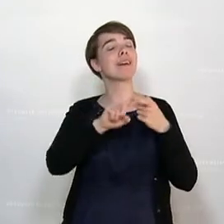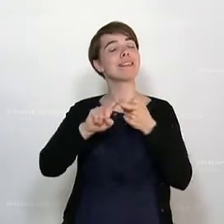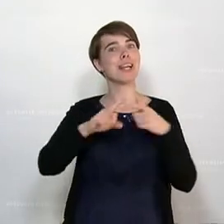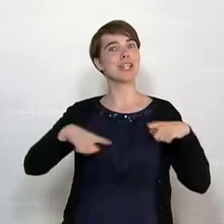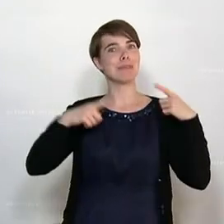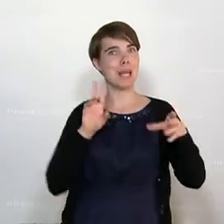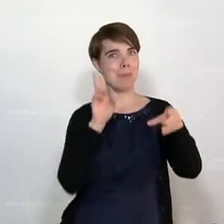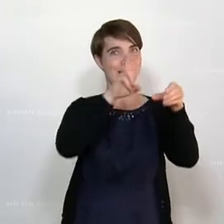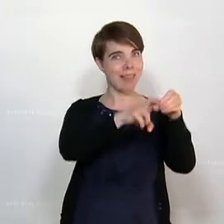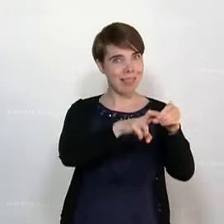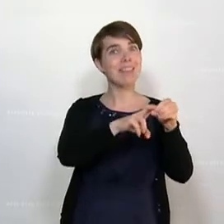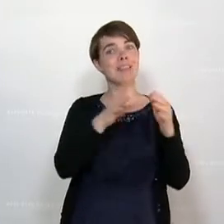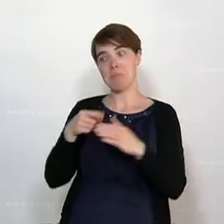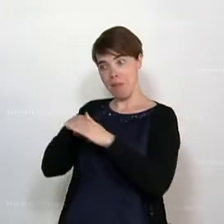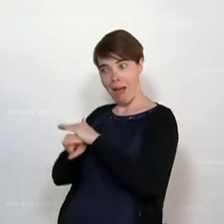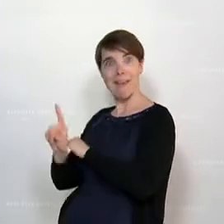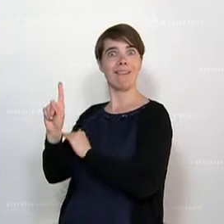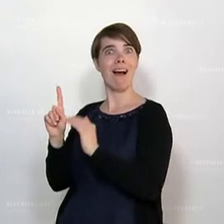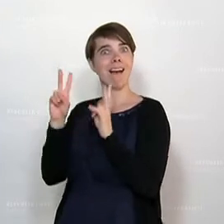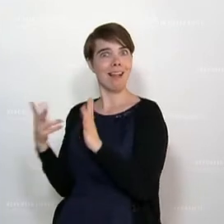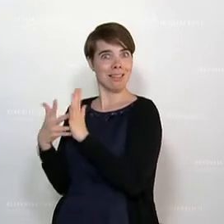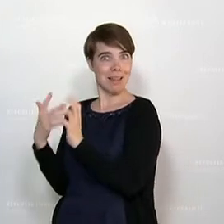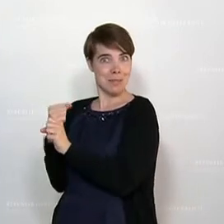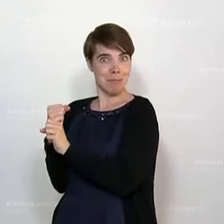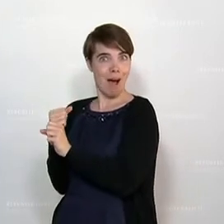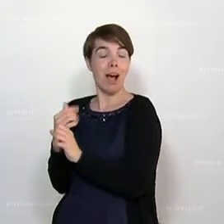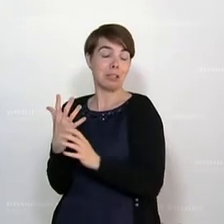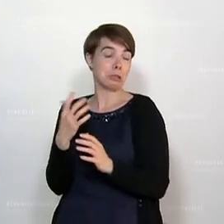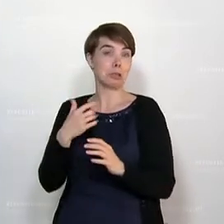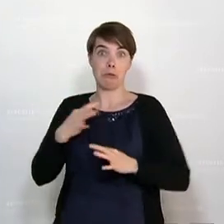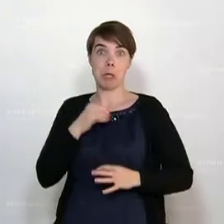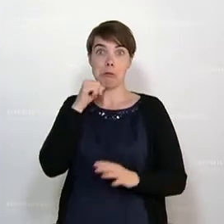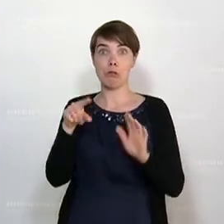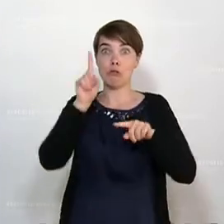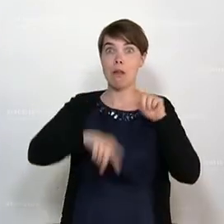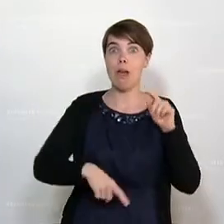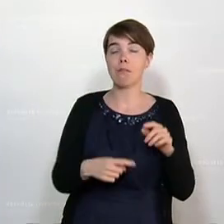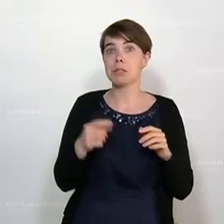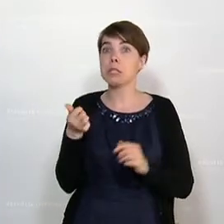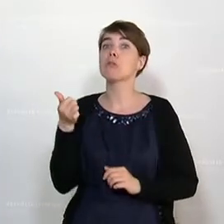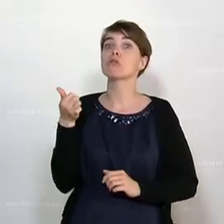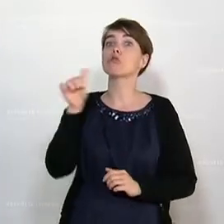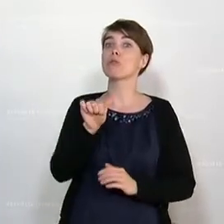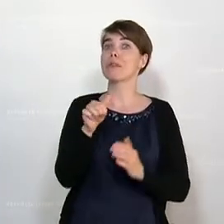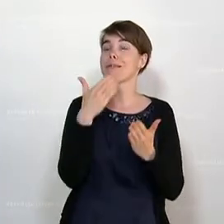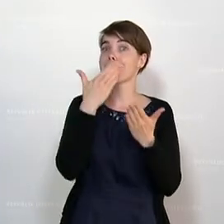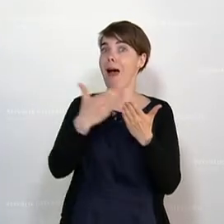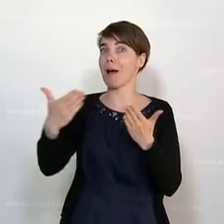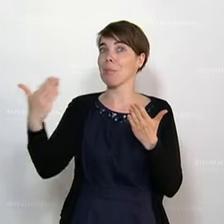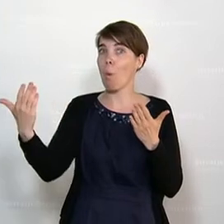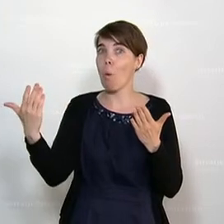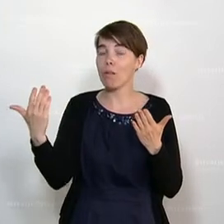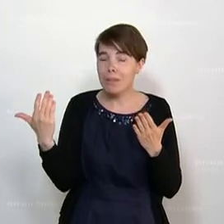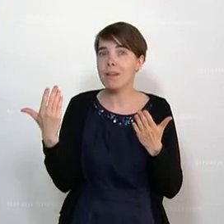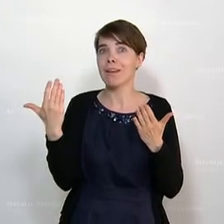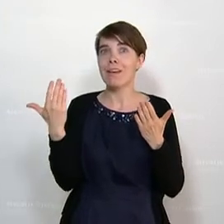noch schnell beim Eingang eben ihren Test eben ablegen können. Es ist, glaube ich, nicht schlecht, Ganze. Im Gegenteil, das ist ein zusätzliches Angebot. Das bedeutet Niederschwelligkeit